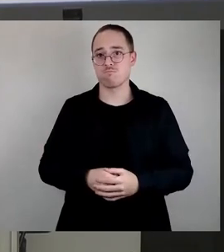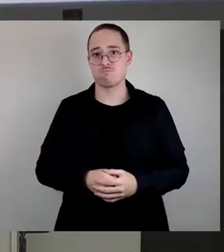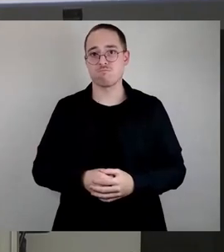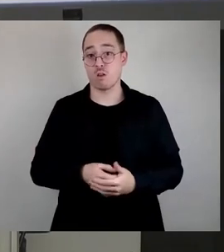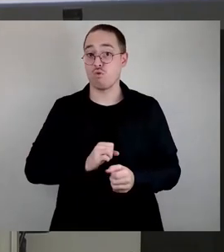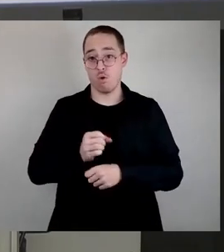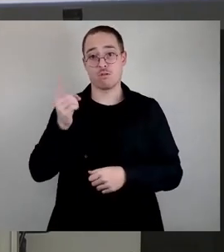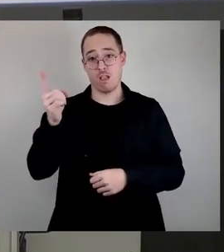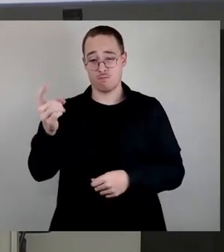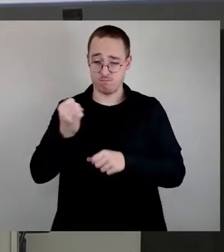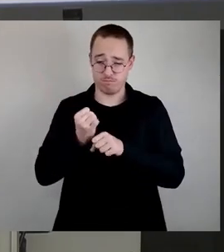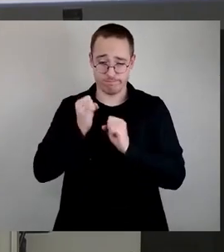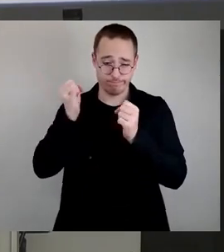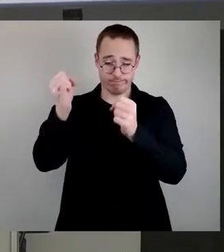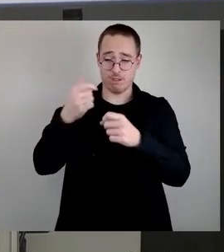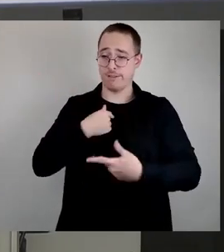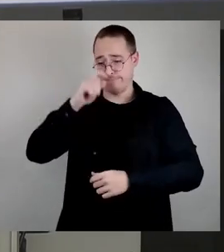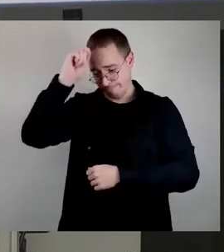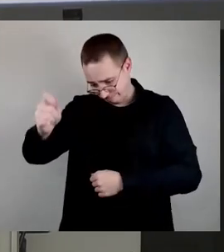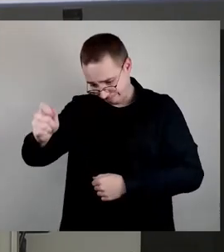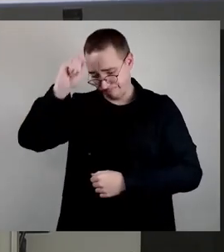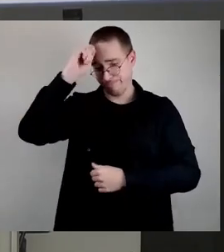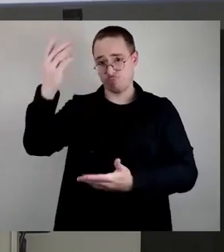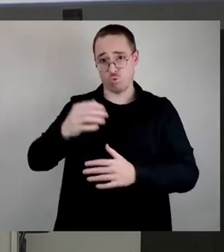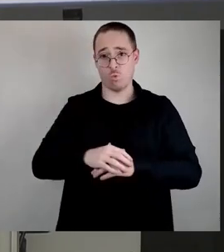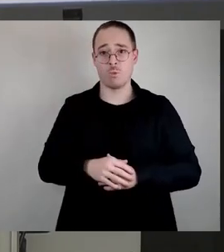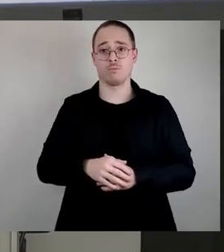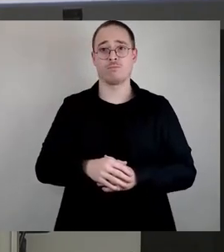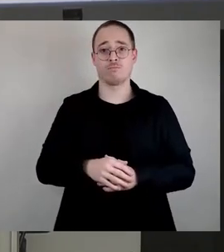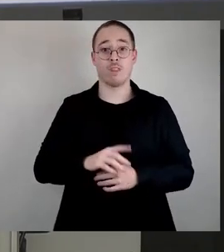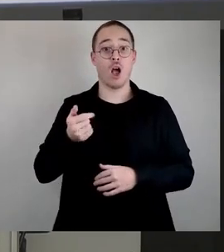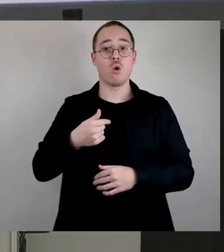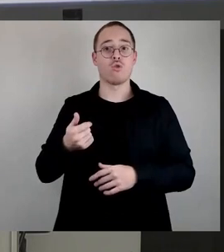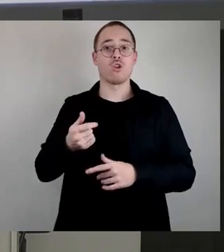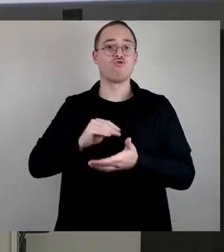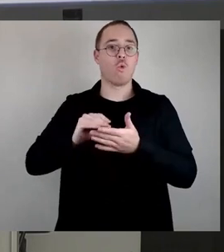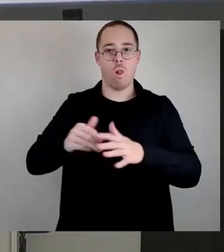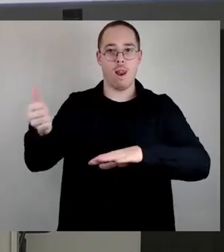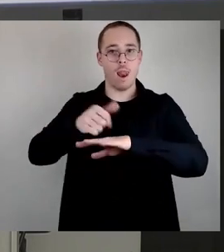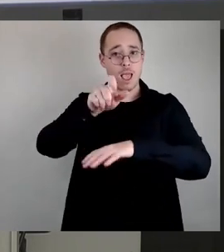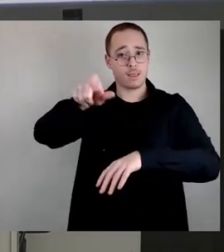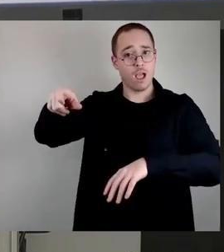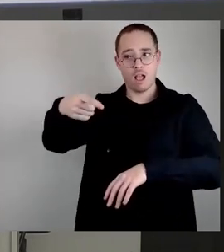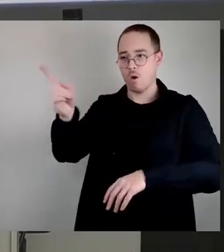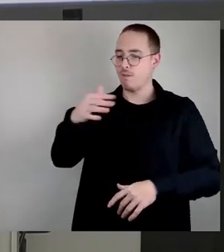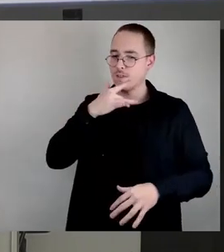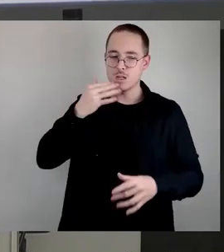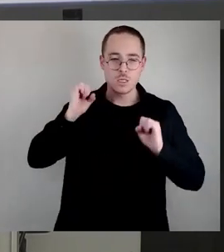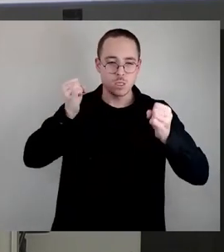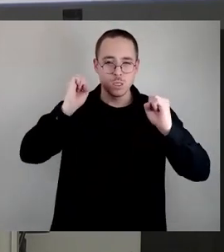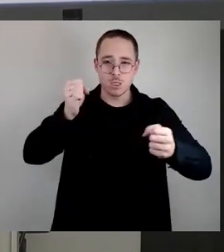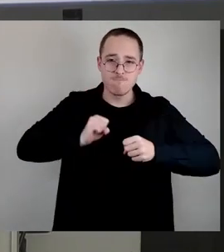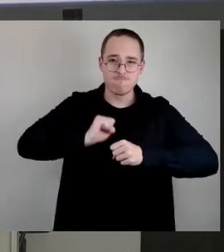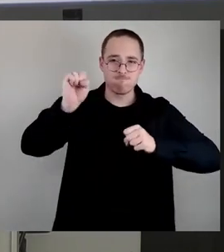Also hier habe ich höchste Achtung auch vor dem Engagement der Schulleiterinnen, die dort sehr für ihre Schulen gekämpft haben.